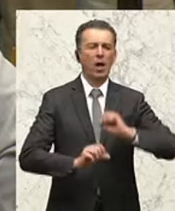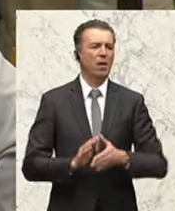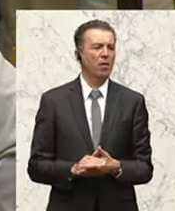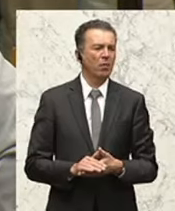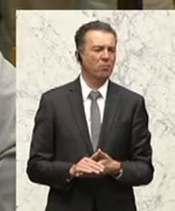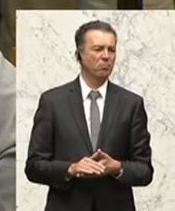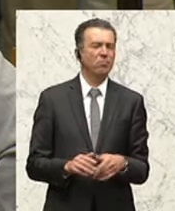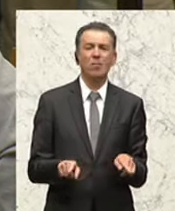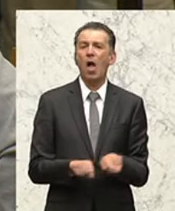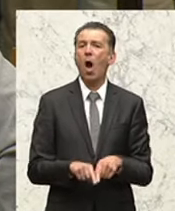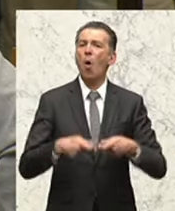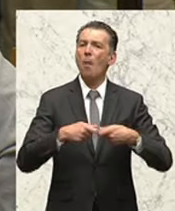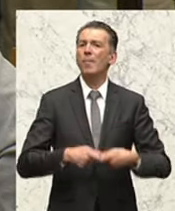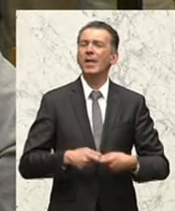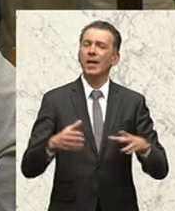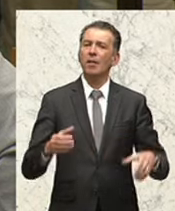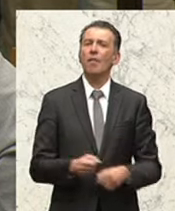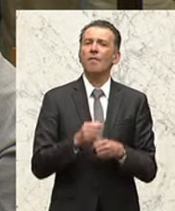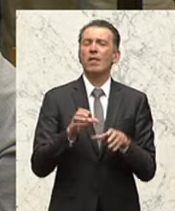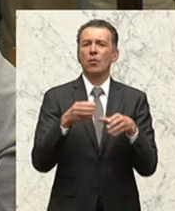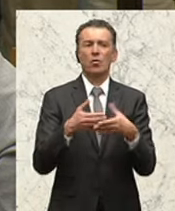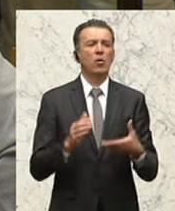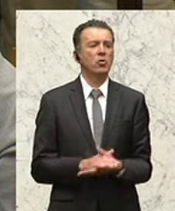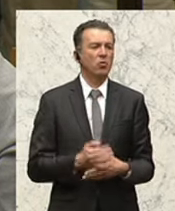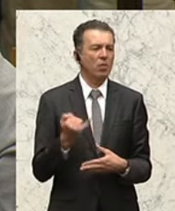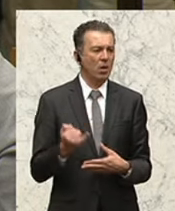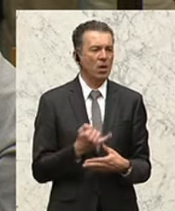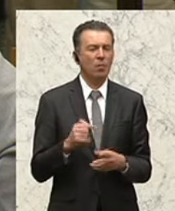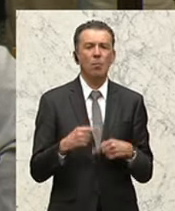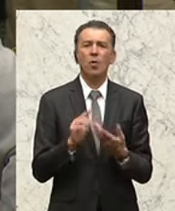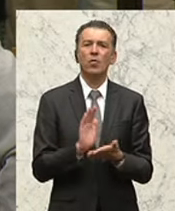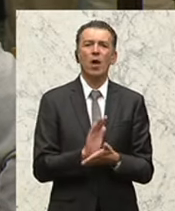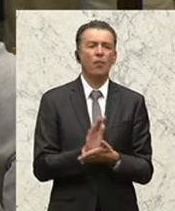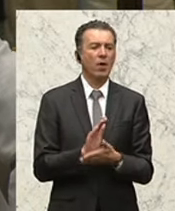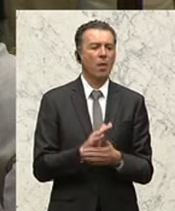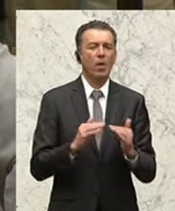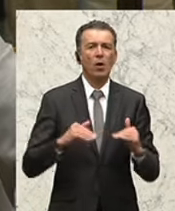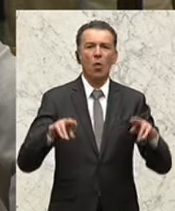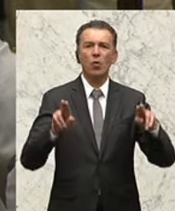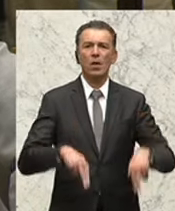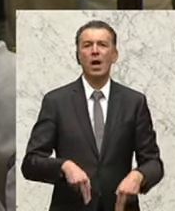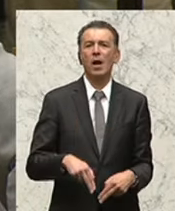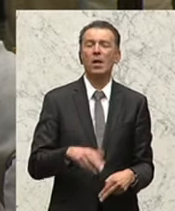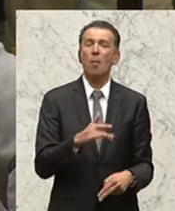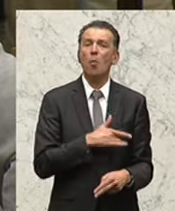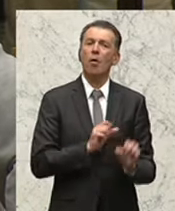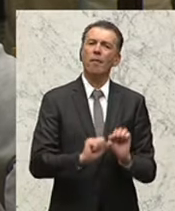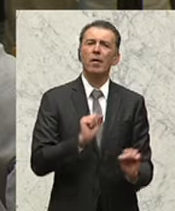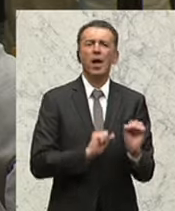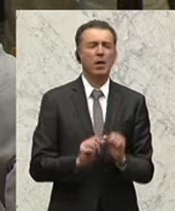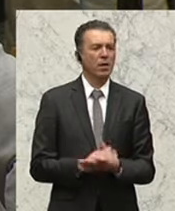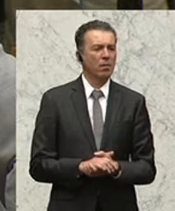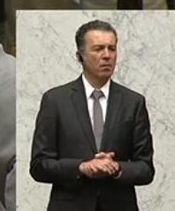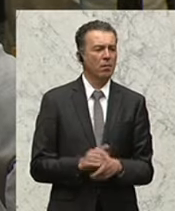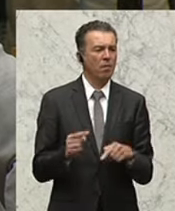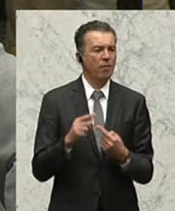Ich denke gerade auch als Mitglied des Verfassungsausschusses, es ist immer unsere Aufgabe, die Grundrechte der Bürger zu verteidigen. Und